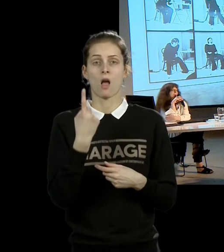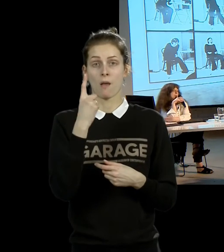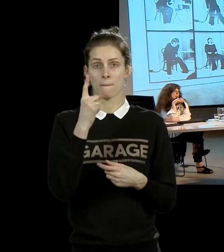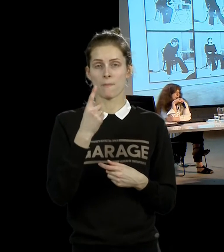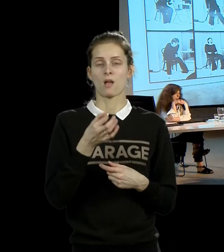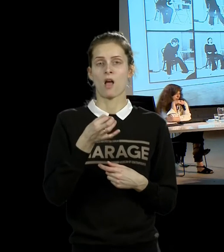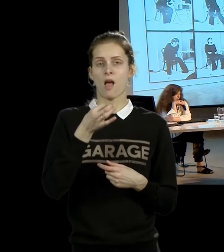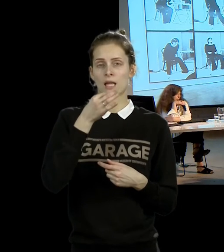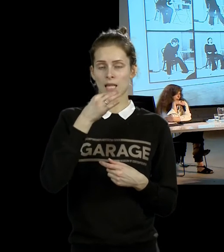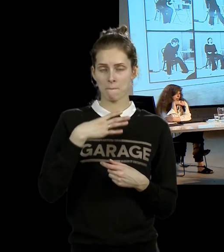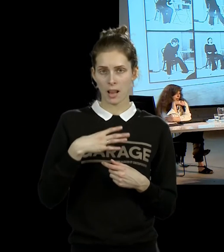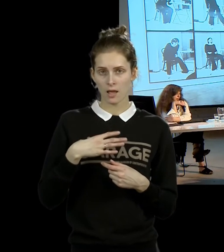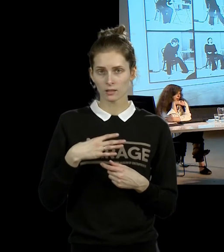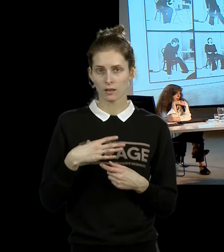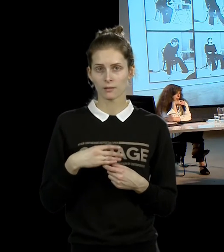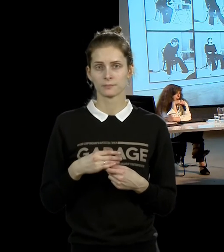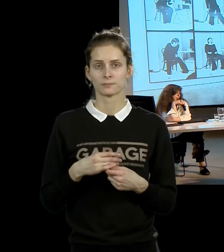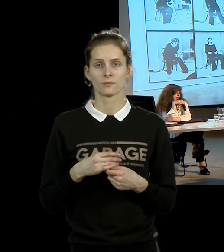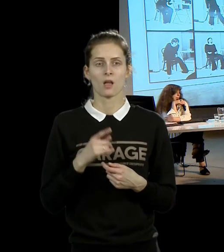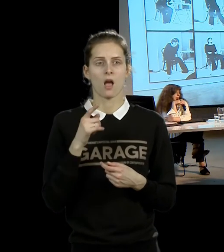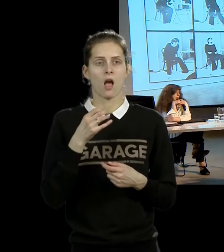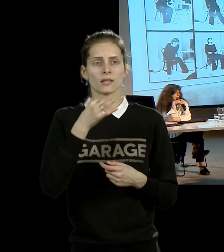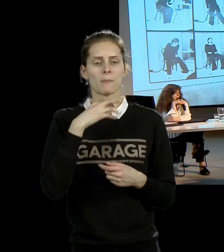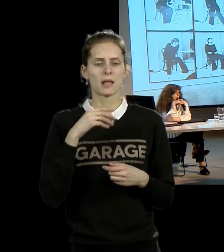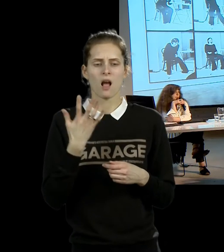применяются в лечении кататонии,